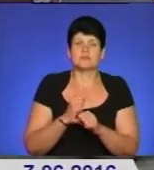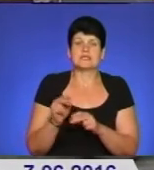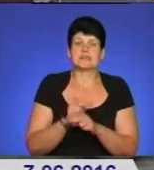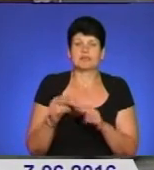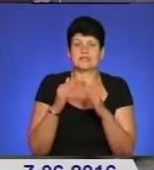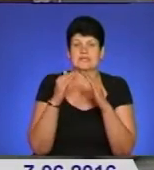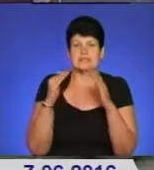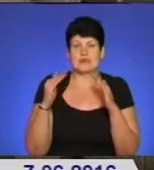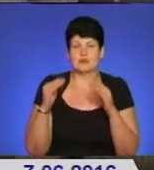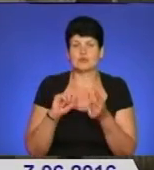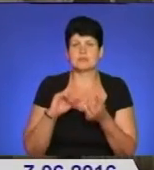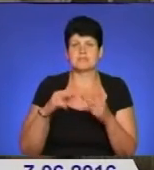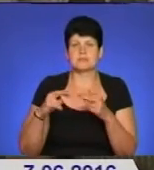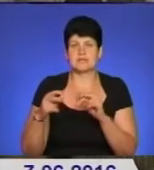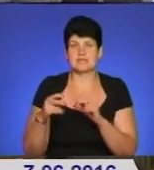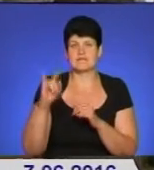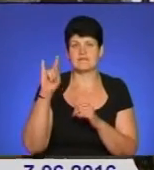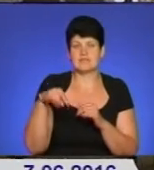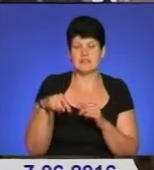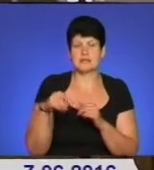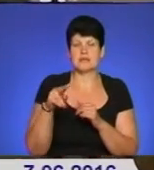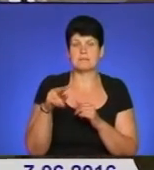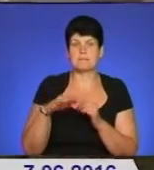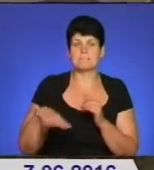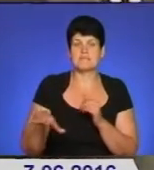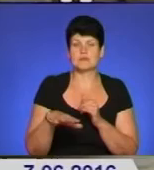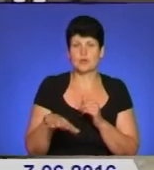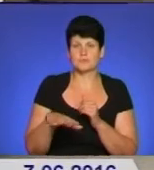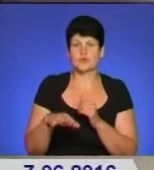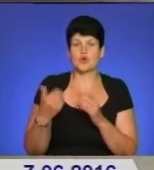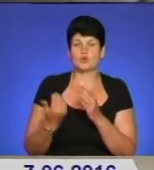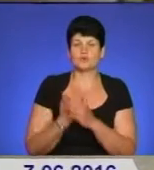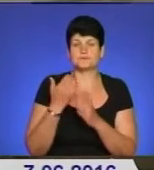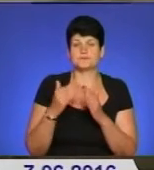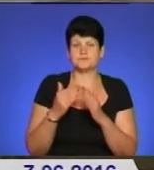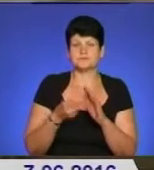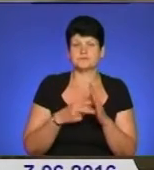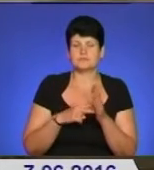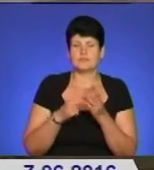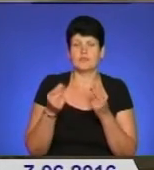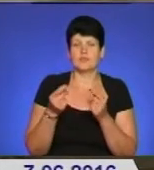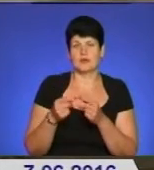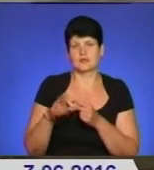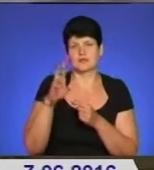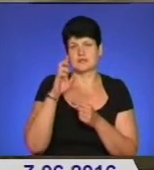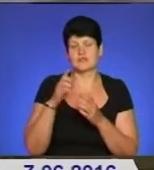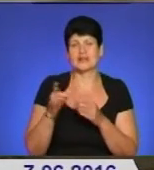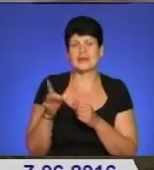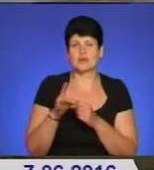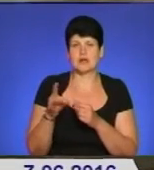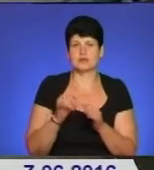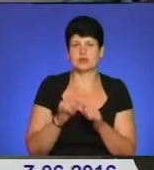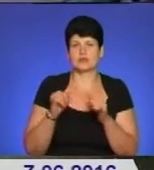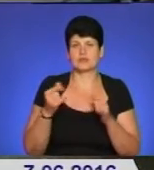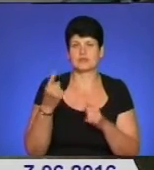перекриття горище, замінити вікна та підлогу. Оновити будівлю планують за кошти Державного фонду регіонального розвитку понад 1 мільйон